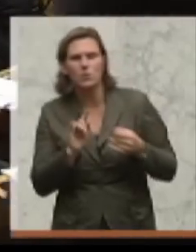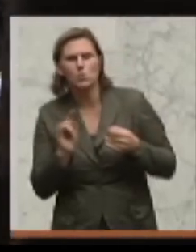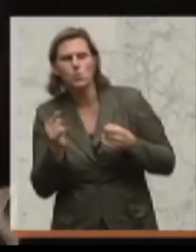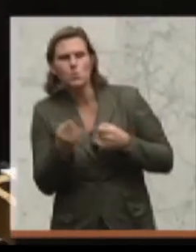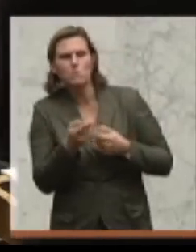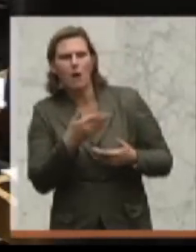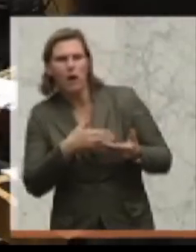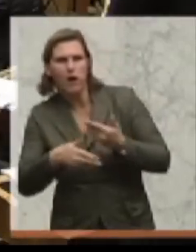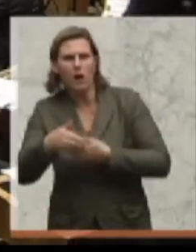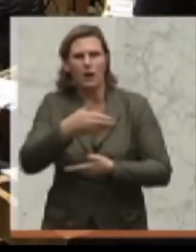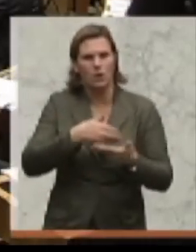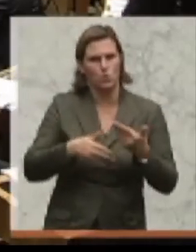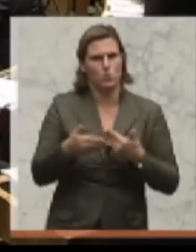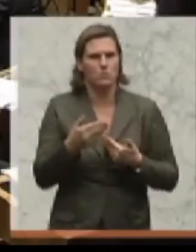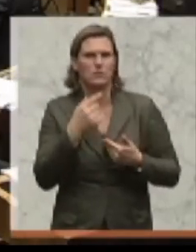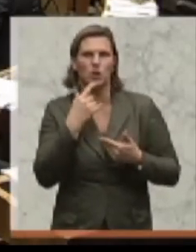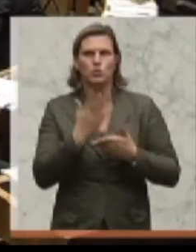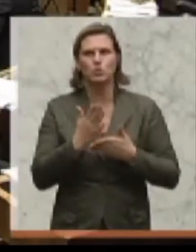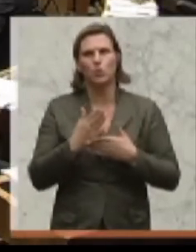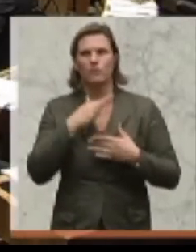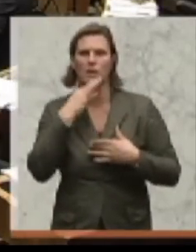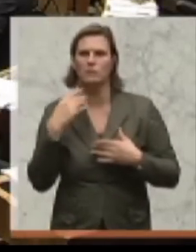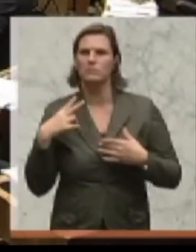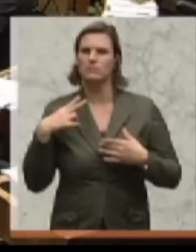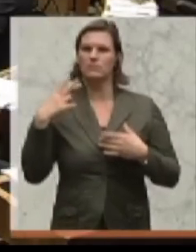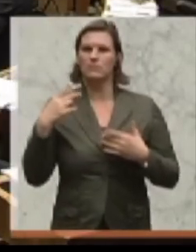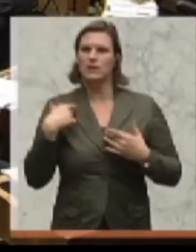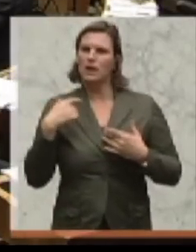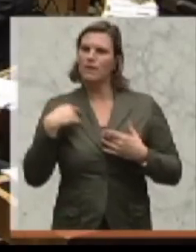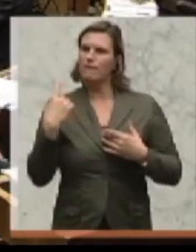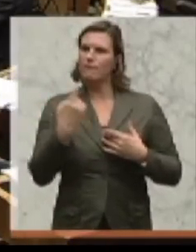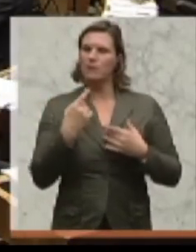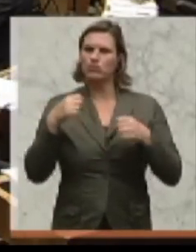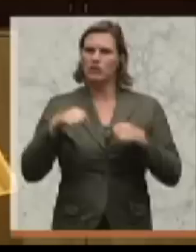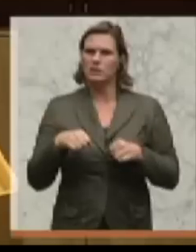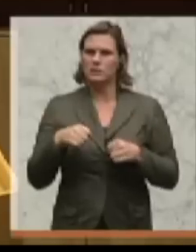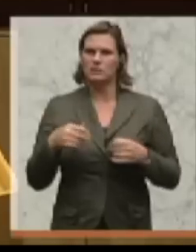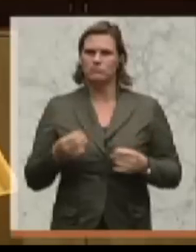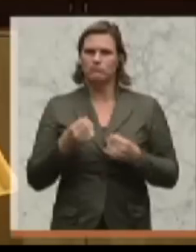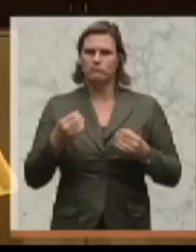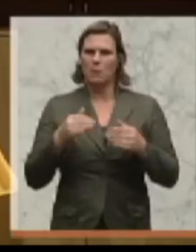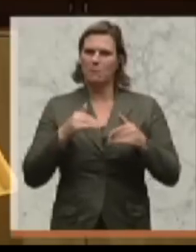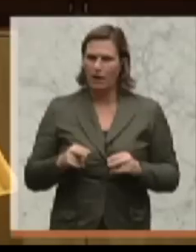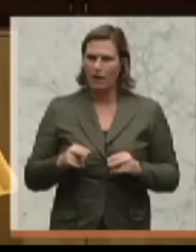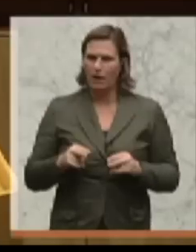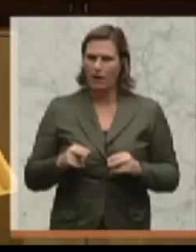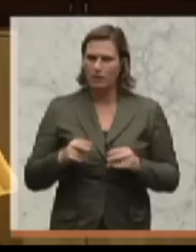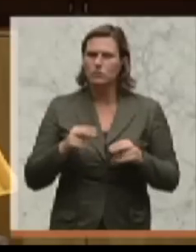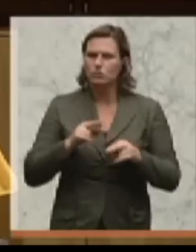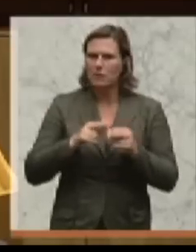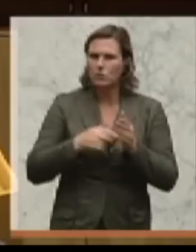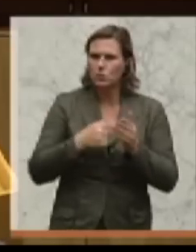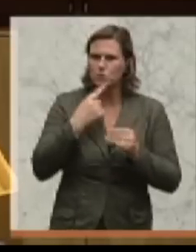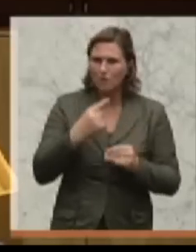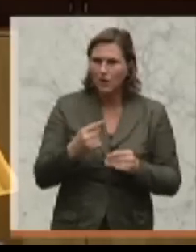sind so abgehoben in der Zwischenzeit, dass Sie sagen, okay, wir beschließen etwas im Ministerrat, zu dem komme ich dann noch, und dann